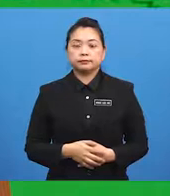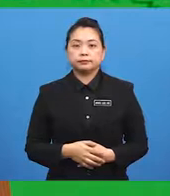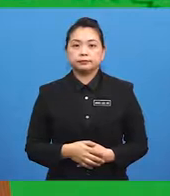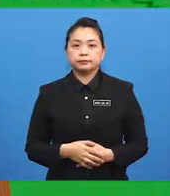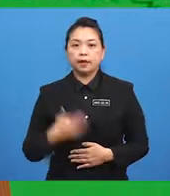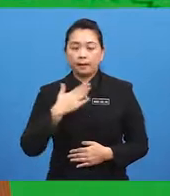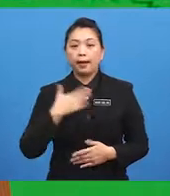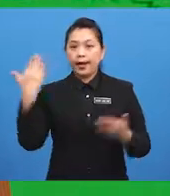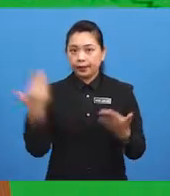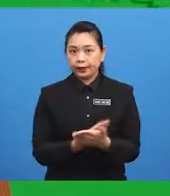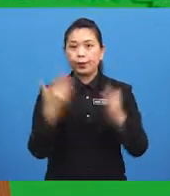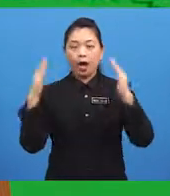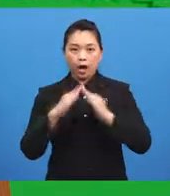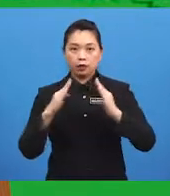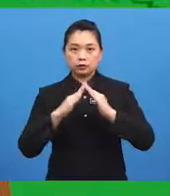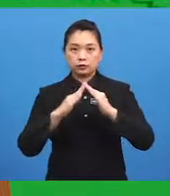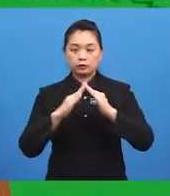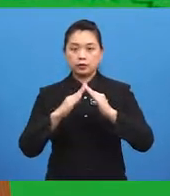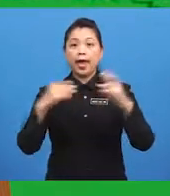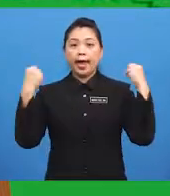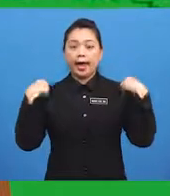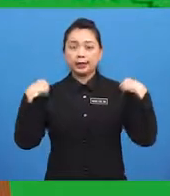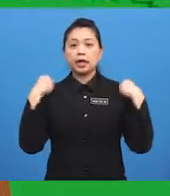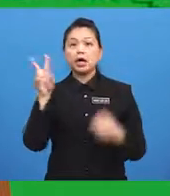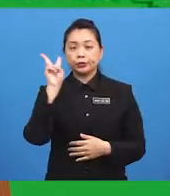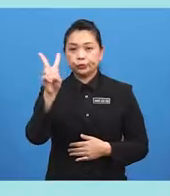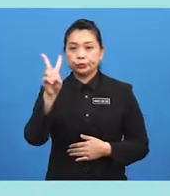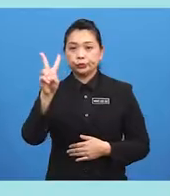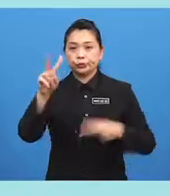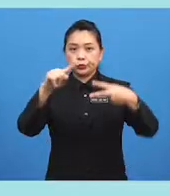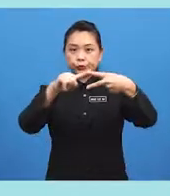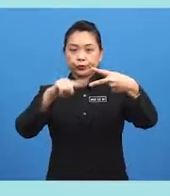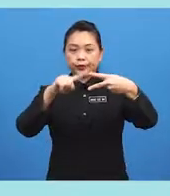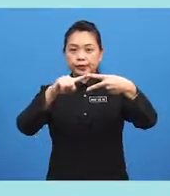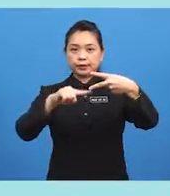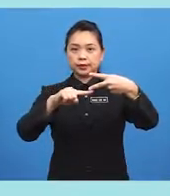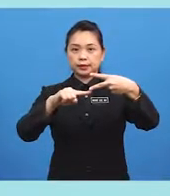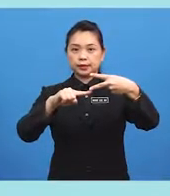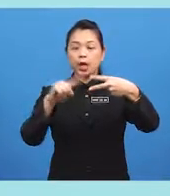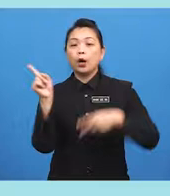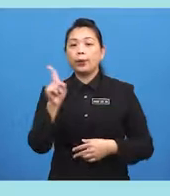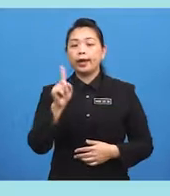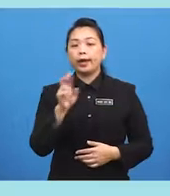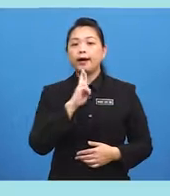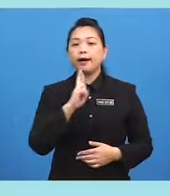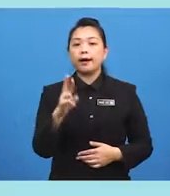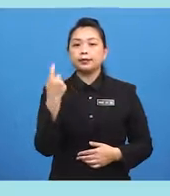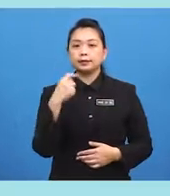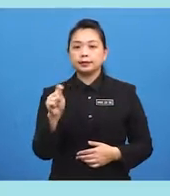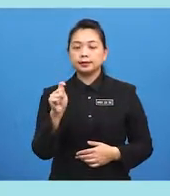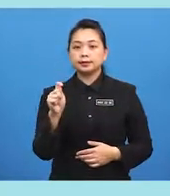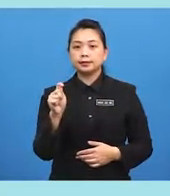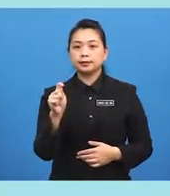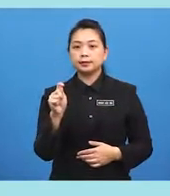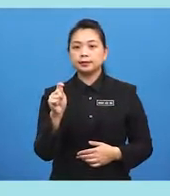My new house... ...has... ...two... ...stories. Where are... ...the study...